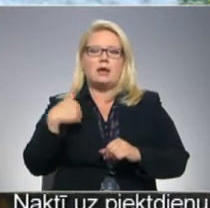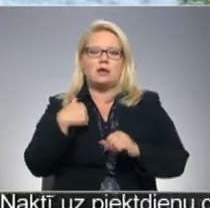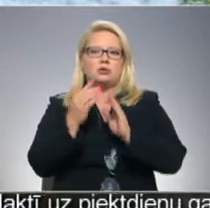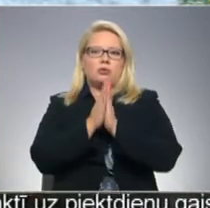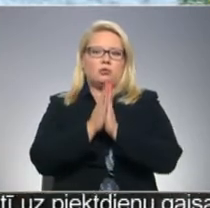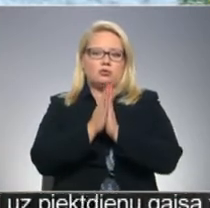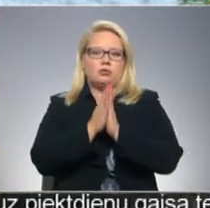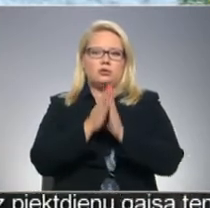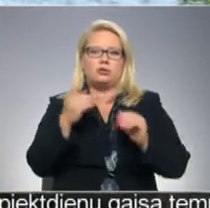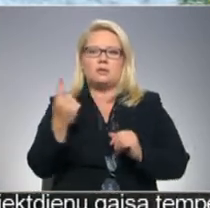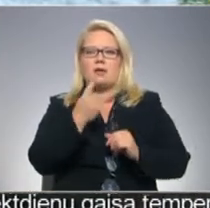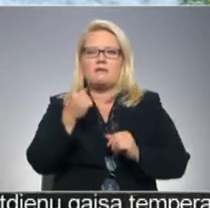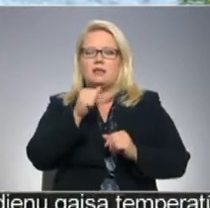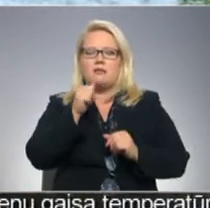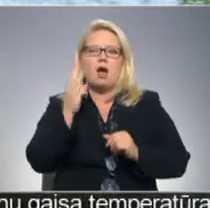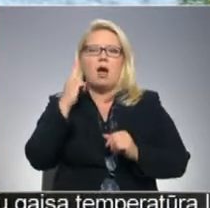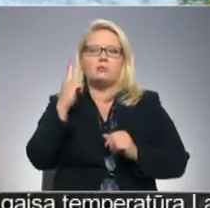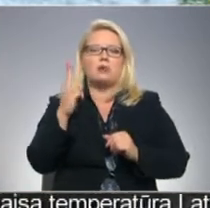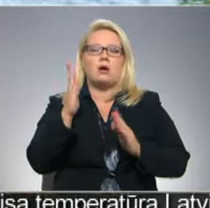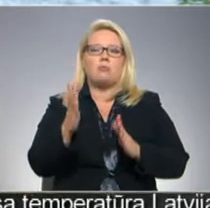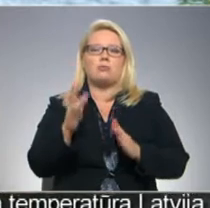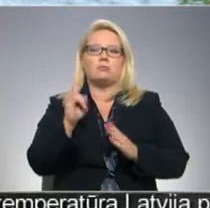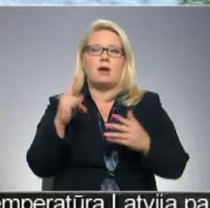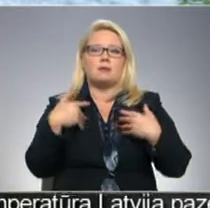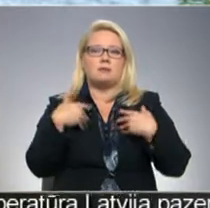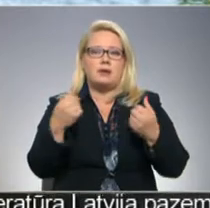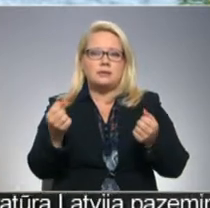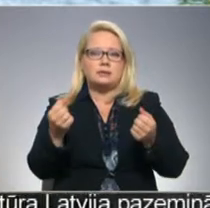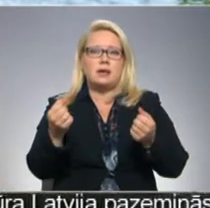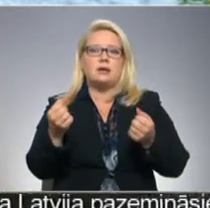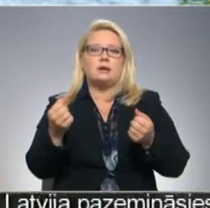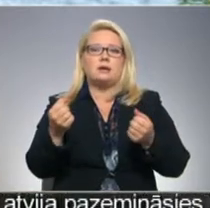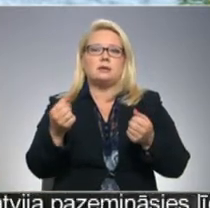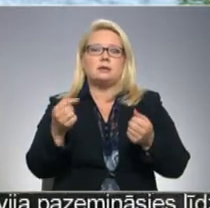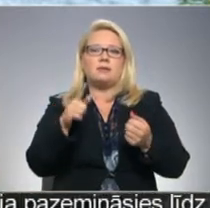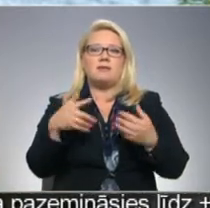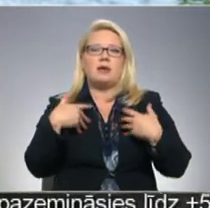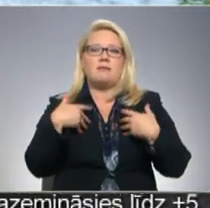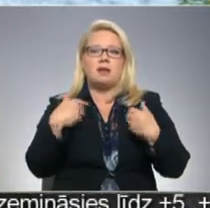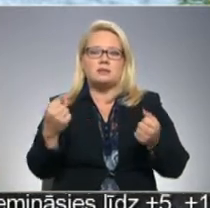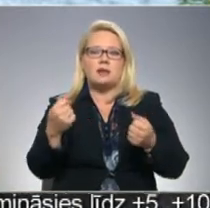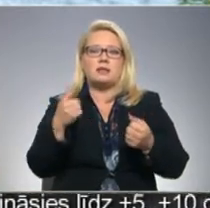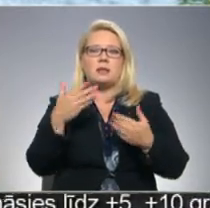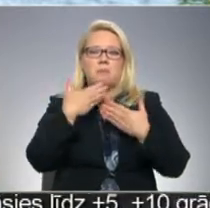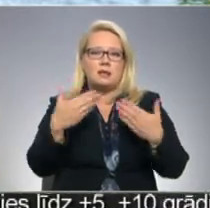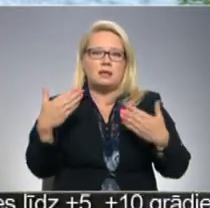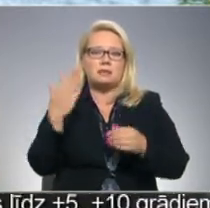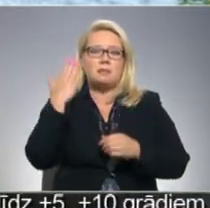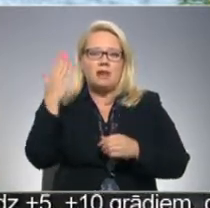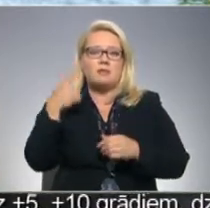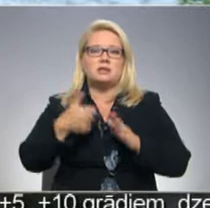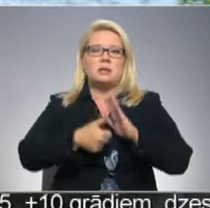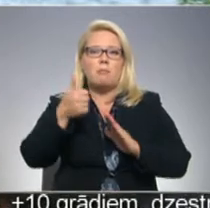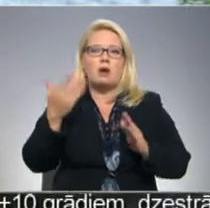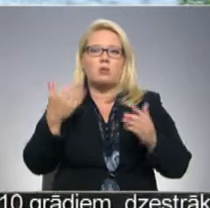pat neviens nevar apslūt, ka viņa būs vesela. Nu jā, to, ka viņa ir vesela, ir pateicība Diem un tas labākais, ko es varu